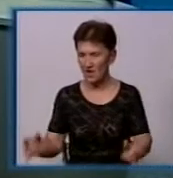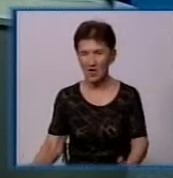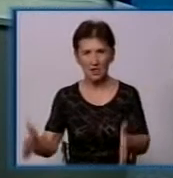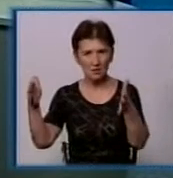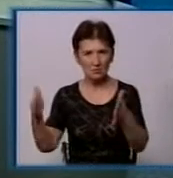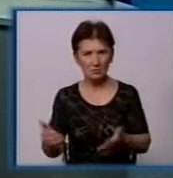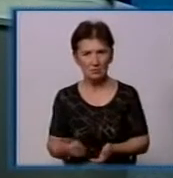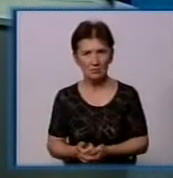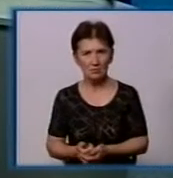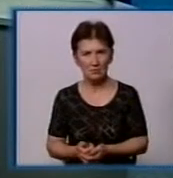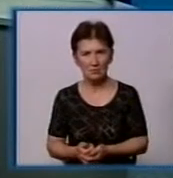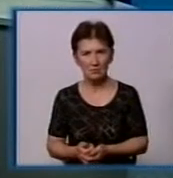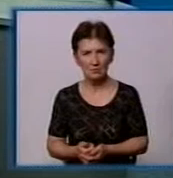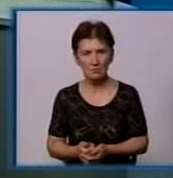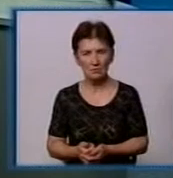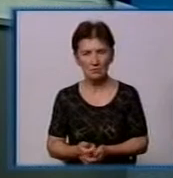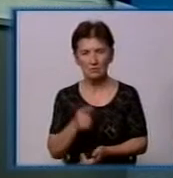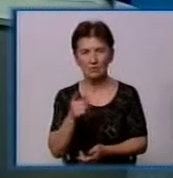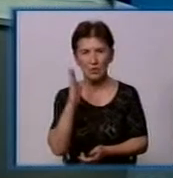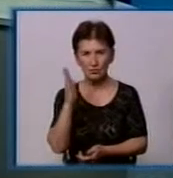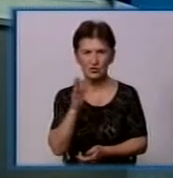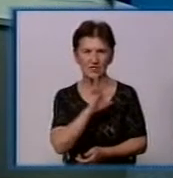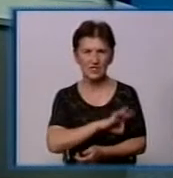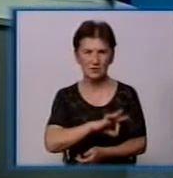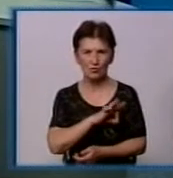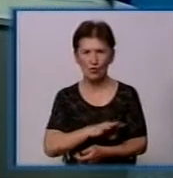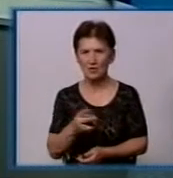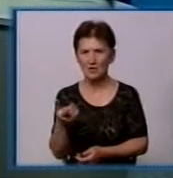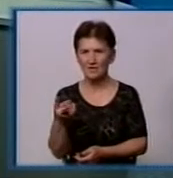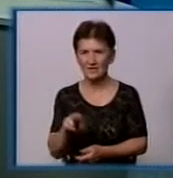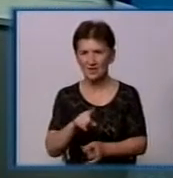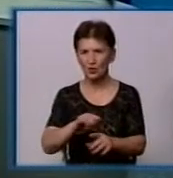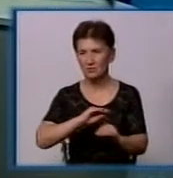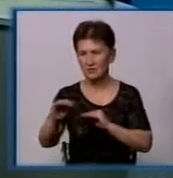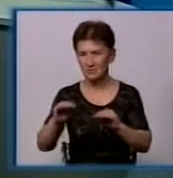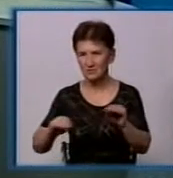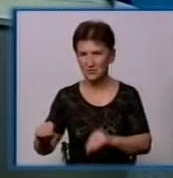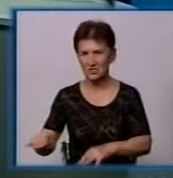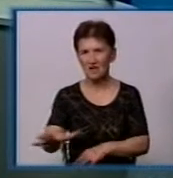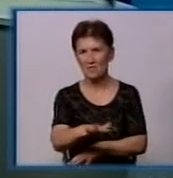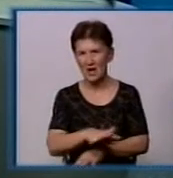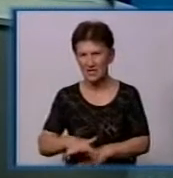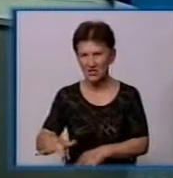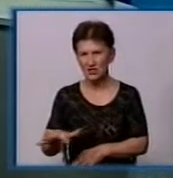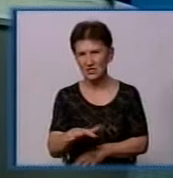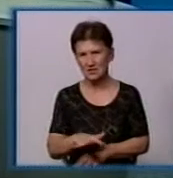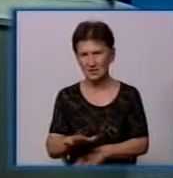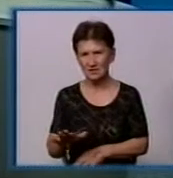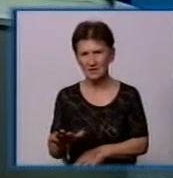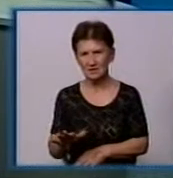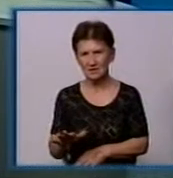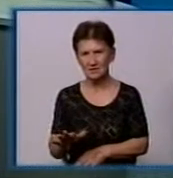з акумулювання в торсеріях будуть використовуватися для облаштування контейнерних майданчиків, не